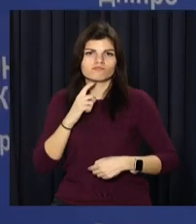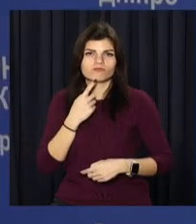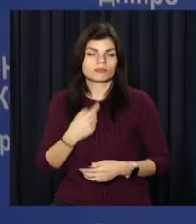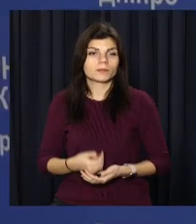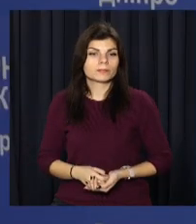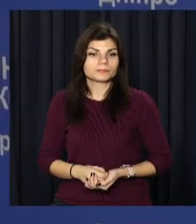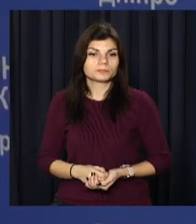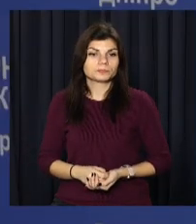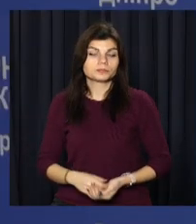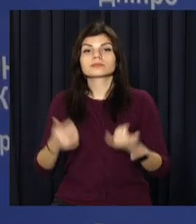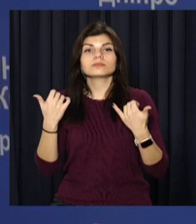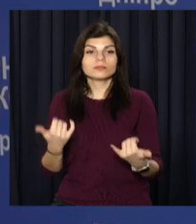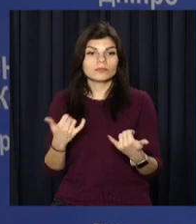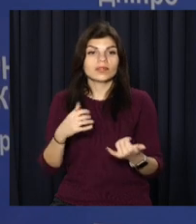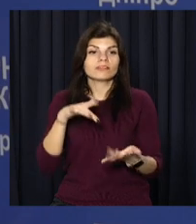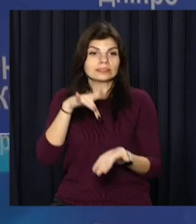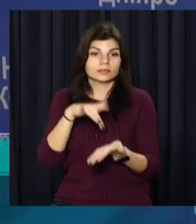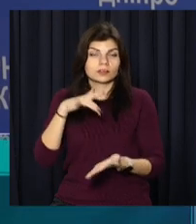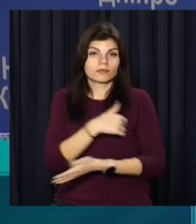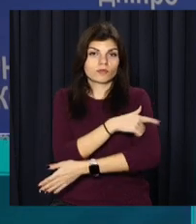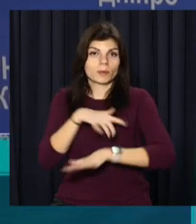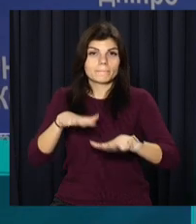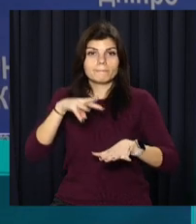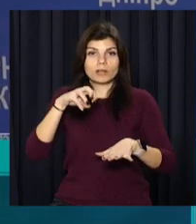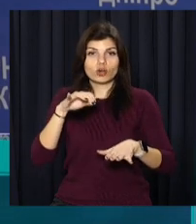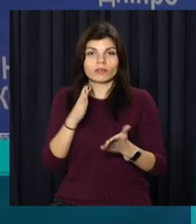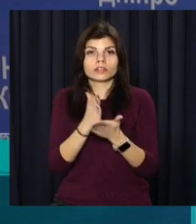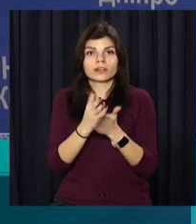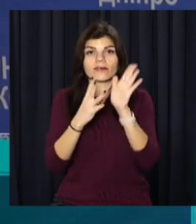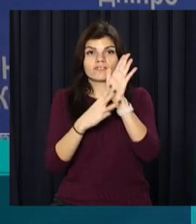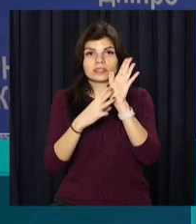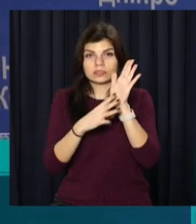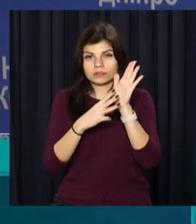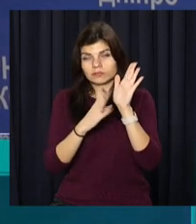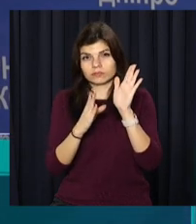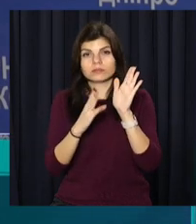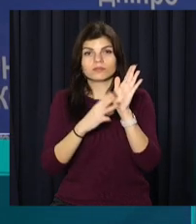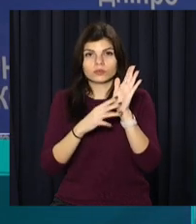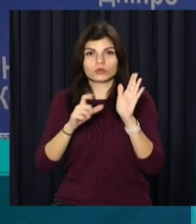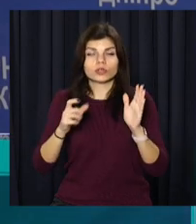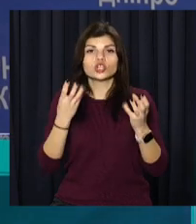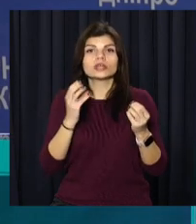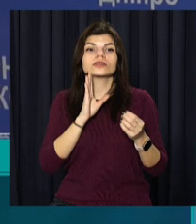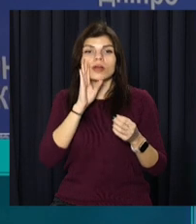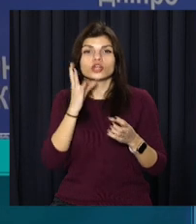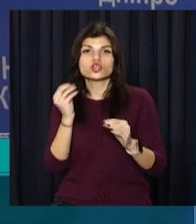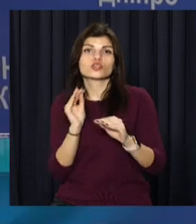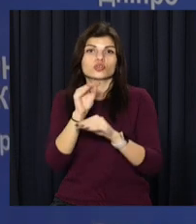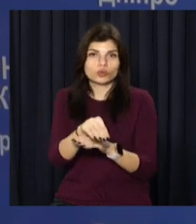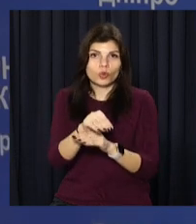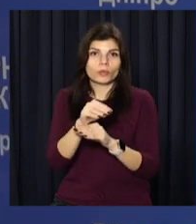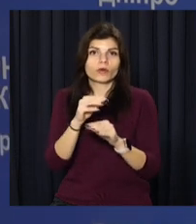Зараз в ковід-центрі лікарні імені Мечникова знаходяться 80 пацієнтів. Ще зранку їх в 87.